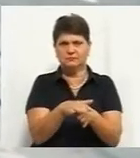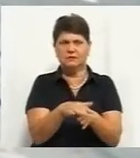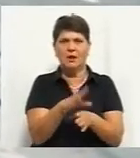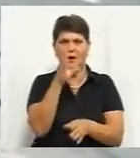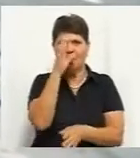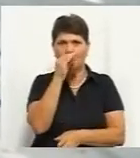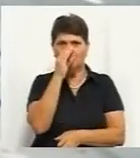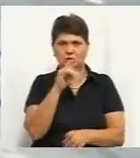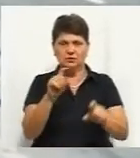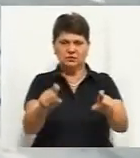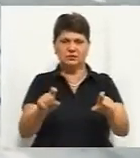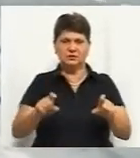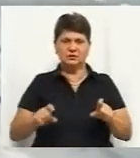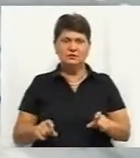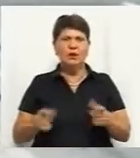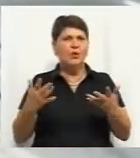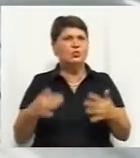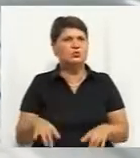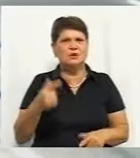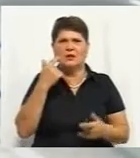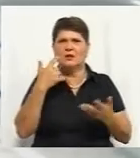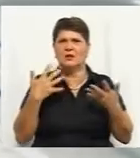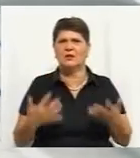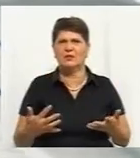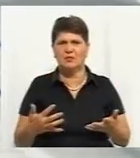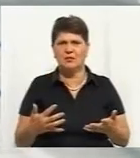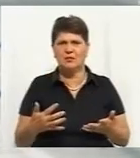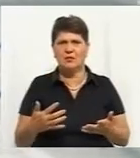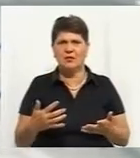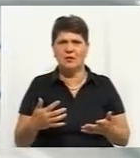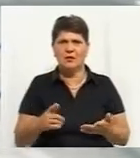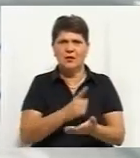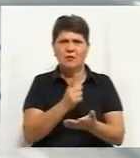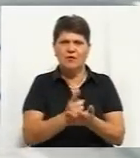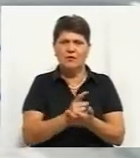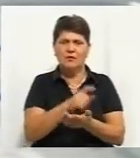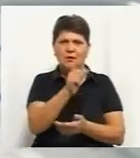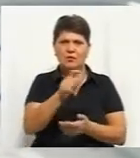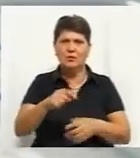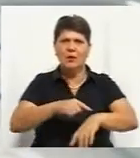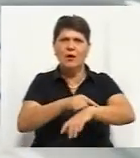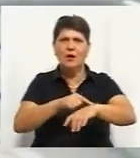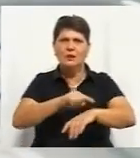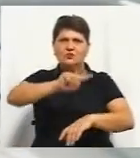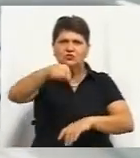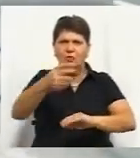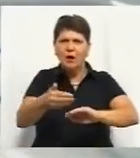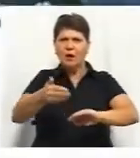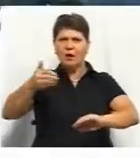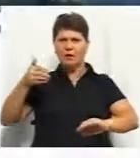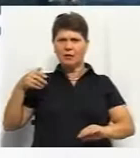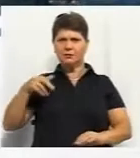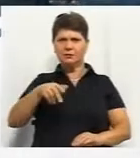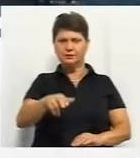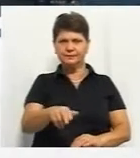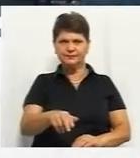в маршрутку сідуватися сидячі місця. Це вже є незручно, маєте вже виходити на роботу, за годину треба виходити, бо ти дійсно не успіваєш.